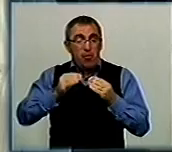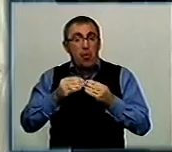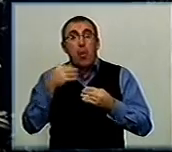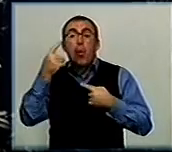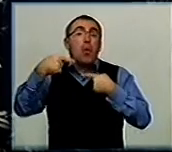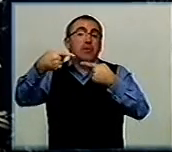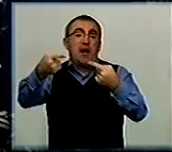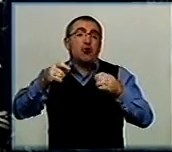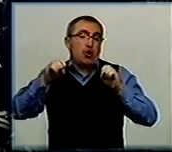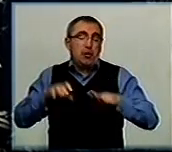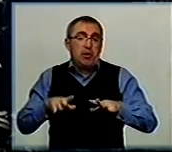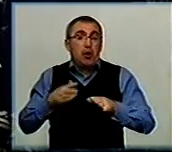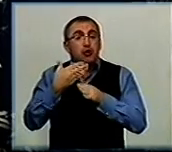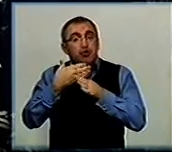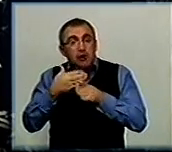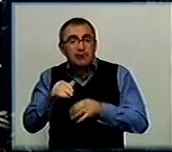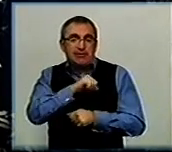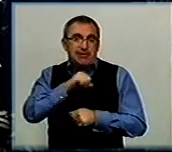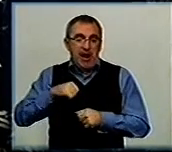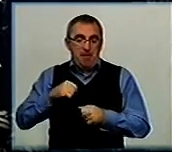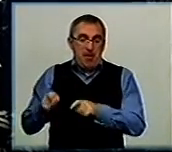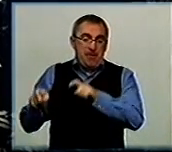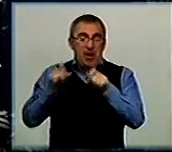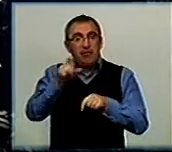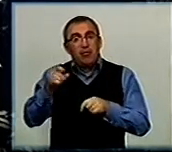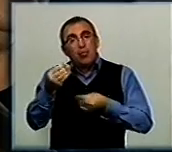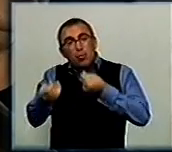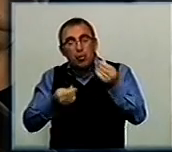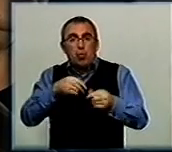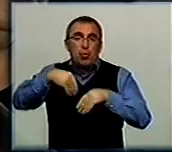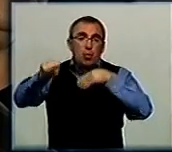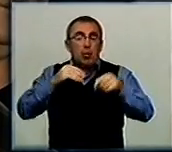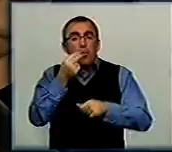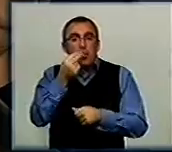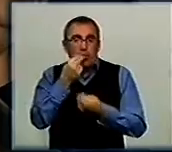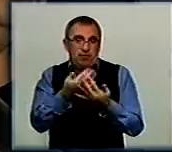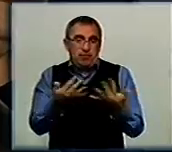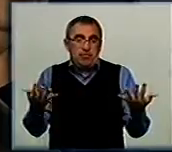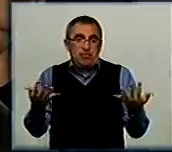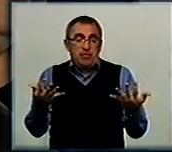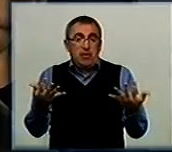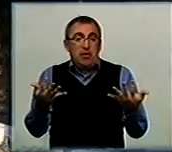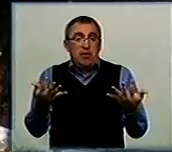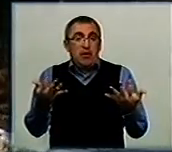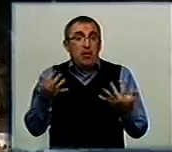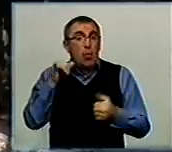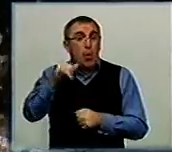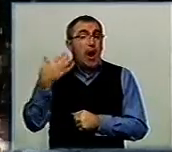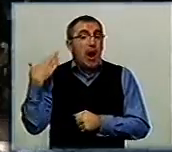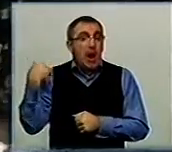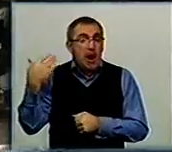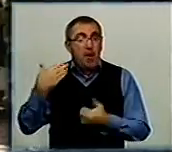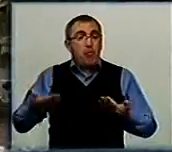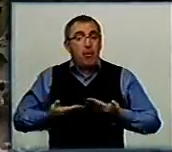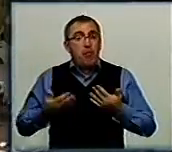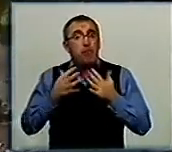вирішаться. Частково допомагають самі переселенці, хто скільки може купують продукти харчування. Загалом вже нині в Олександрії проживає